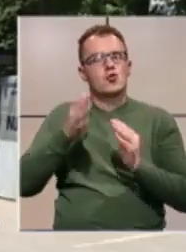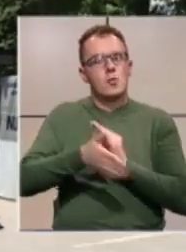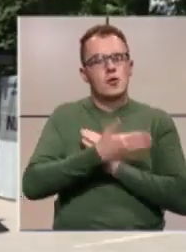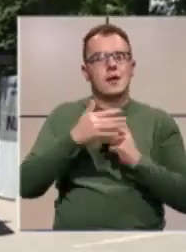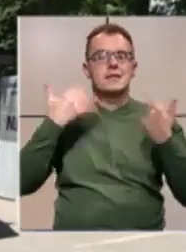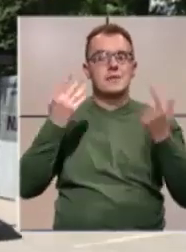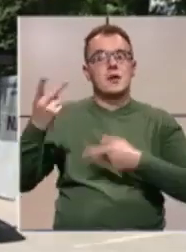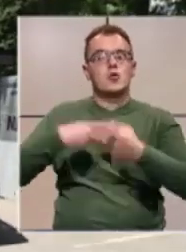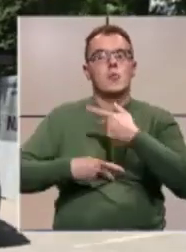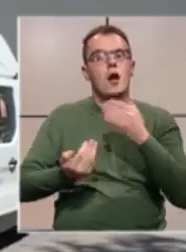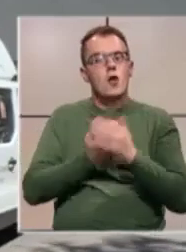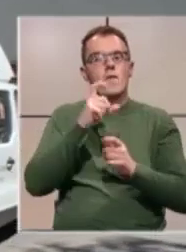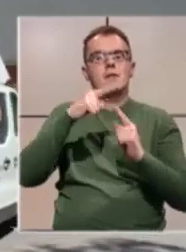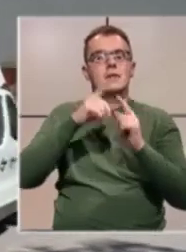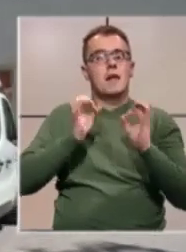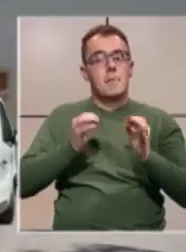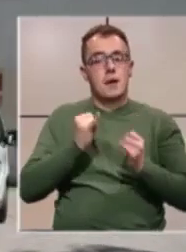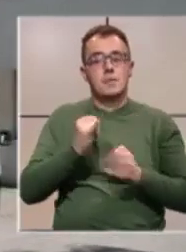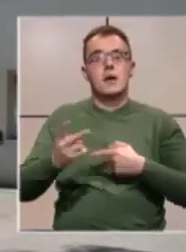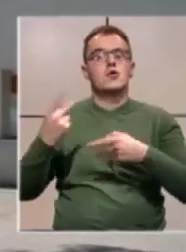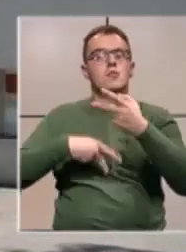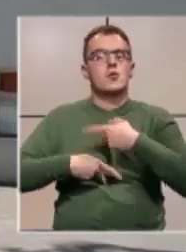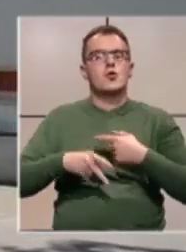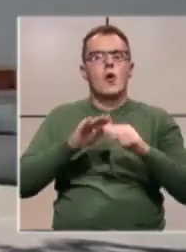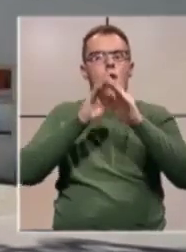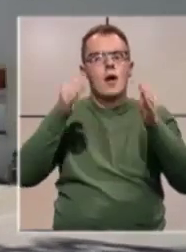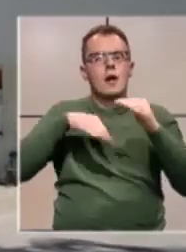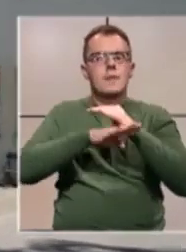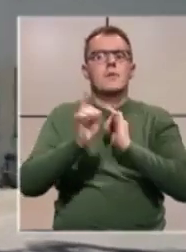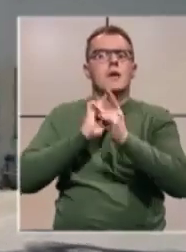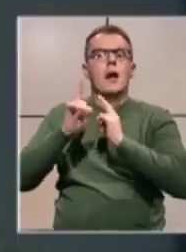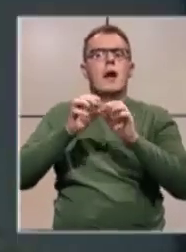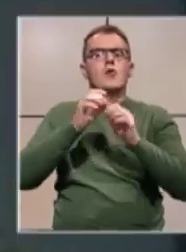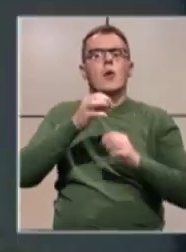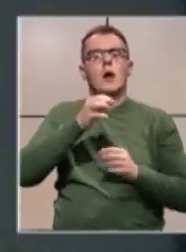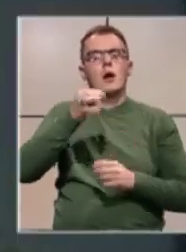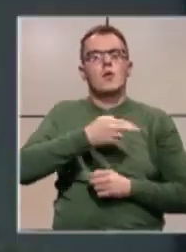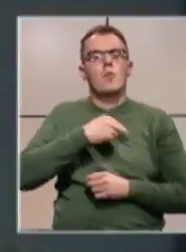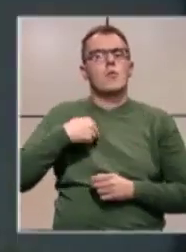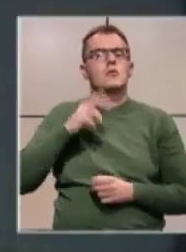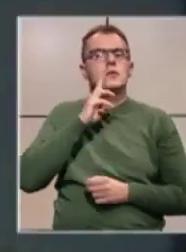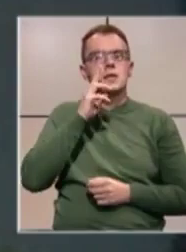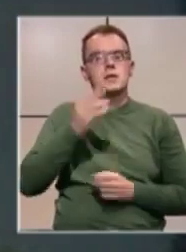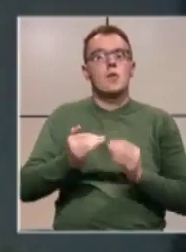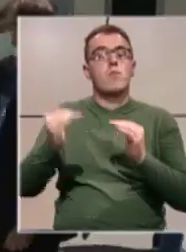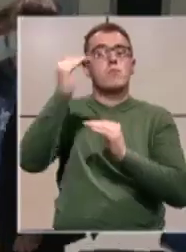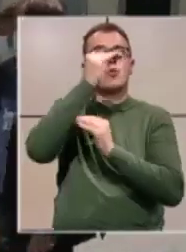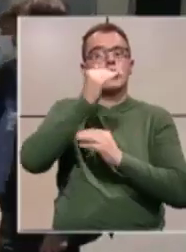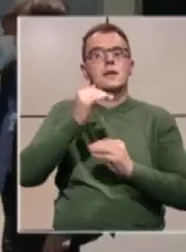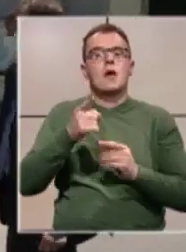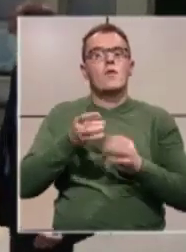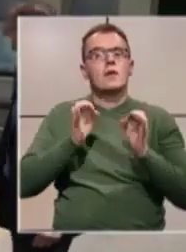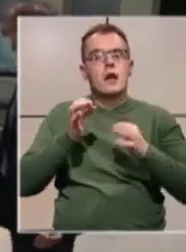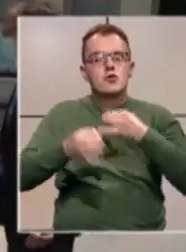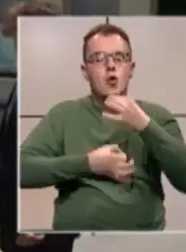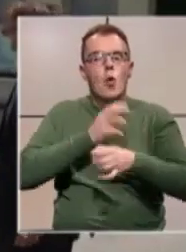sedmice dopremljen novi CT aparat, današnjom isporukom mobilnog rentgen aparata kantonalnoj bolnici Zenica dodatno je podignut nivo diagnostičke